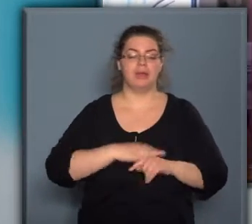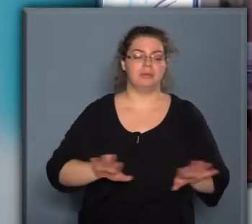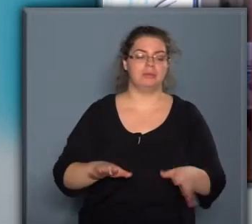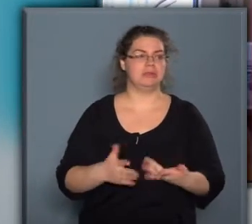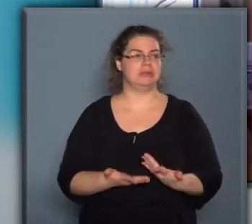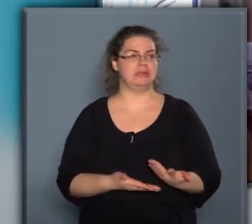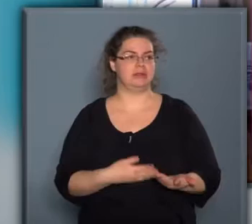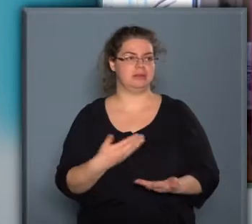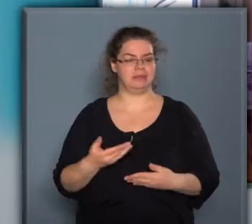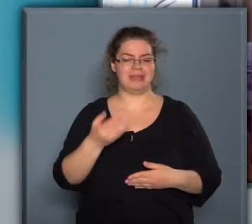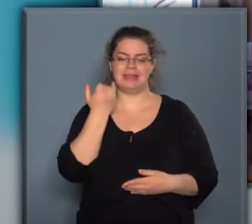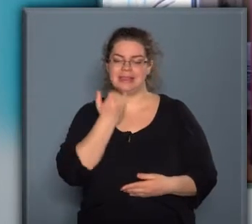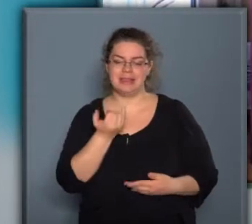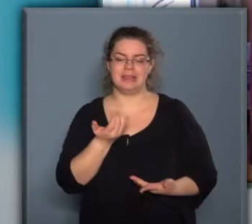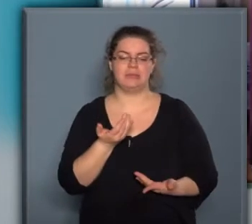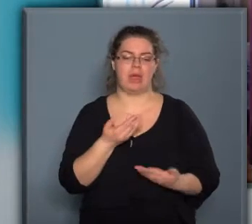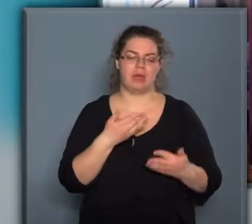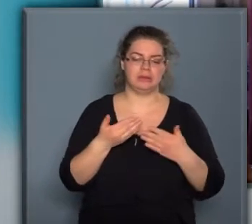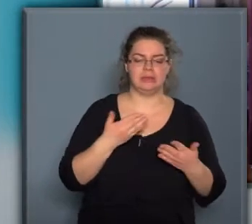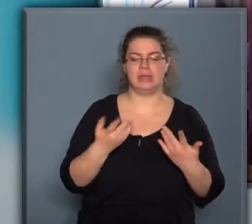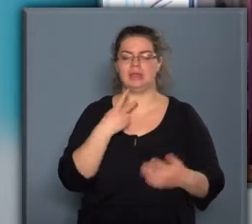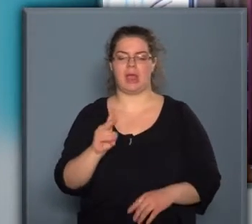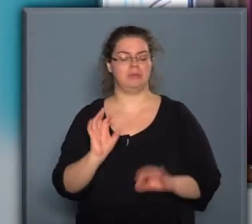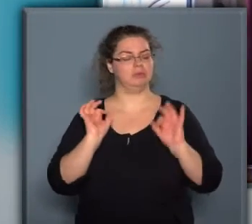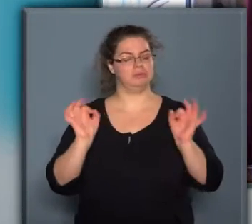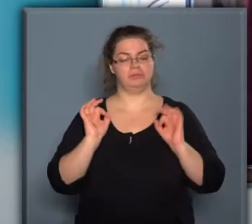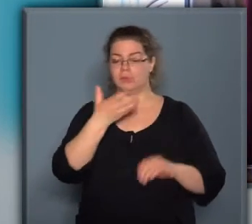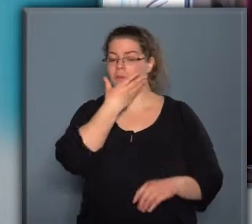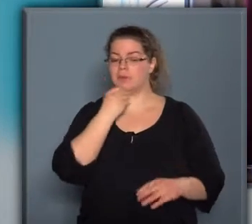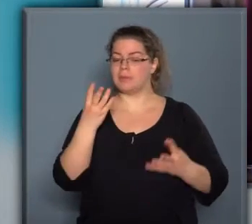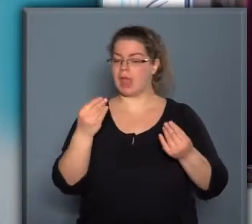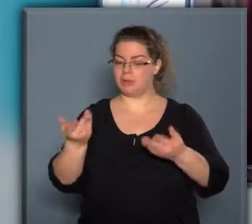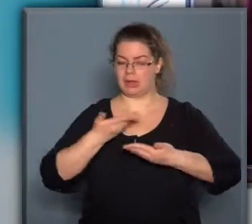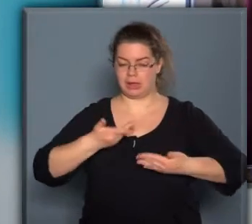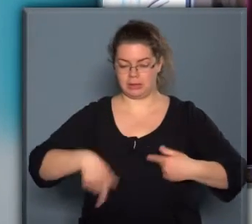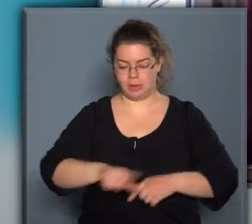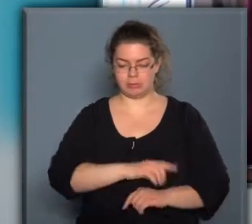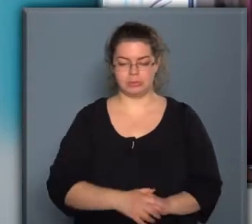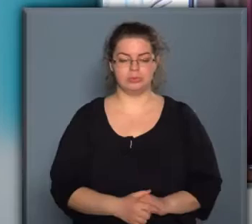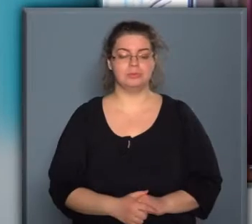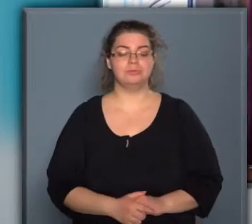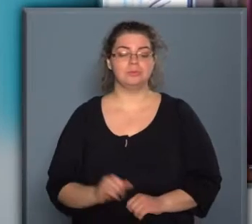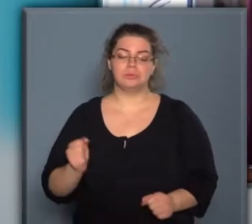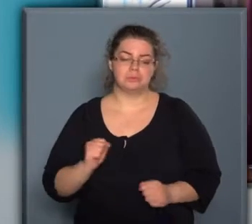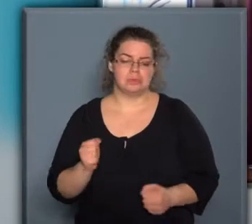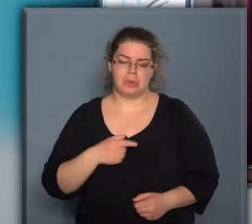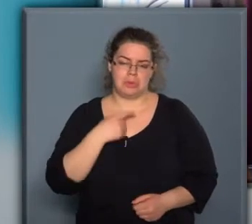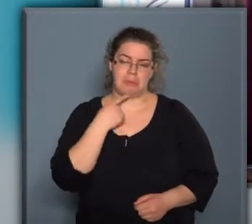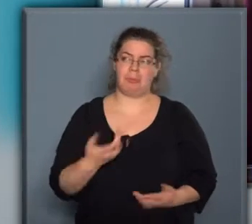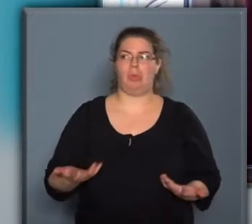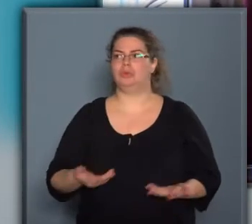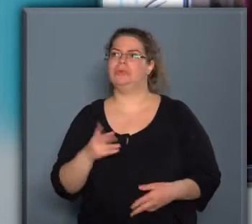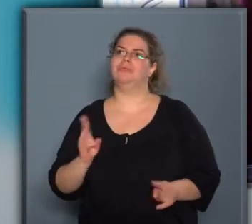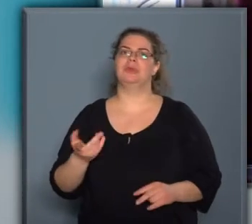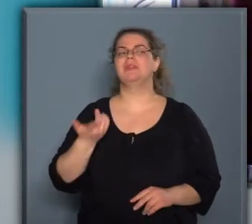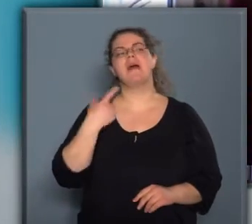ízben, kinézetben nagyon szép termékeket kaptunk. Úgyhogy nem szokom, nem mondom az, hogy